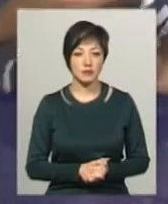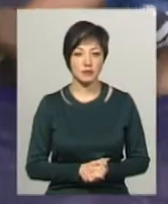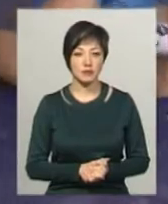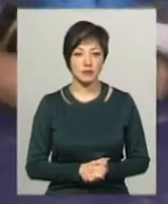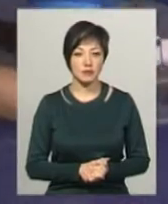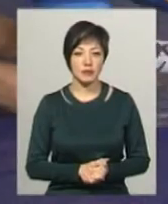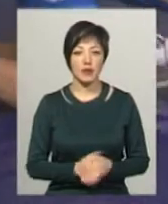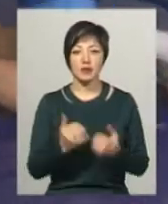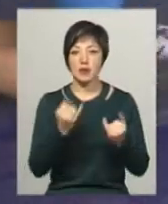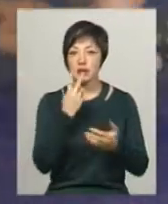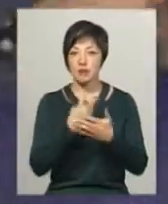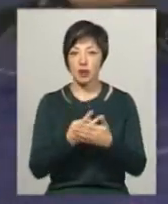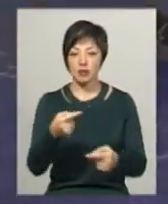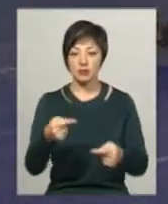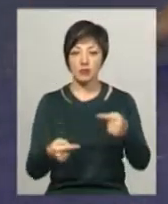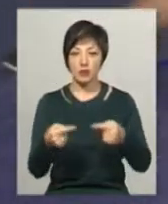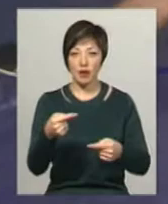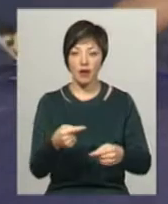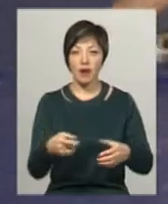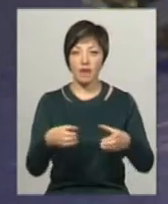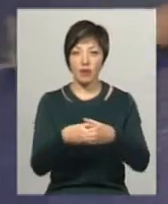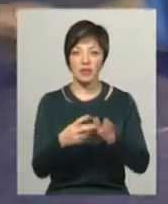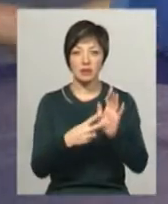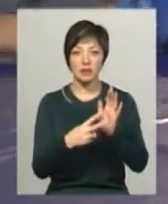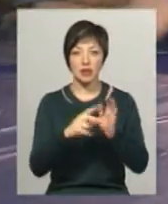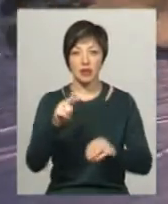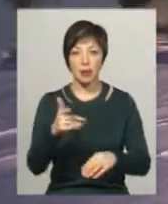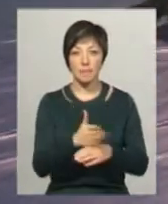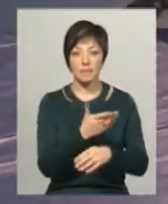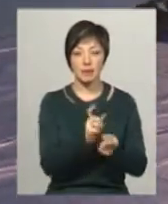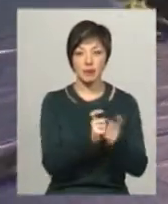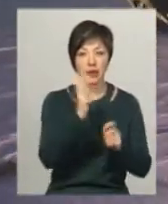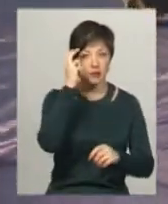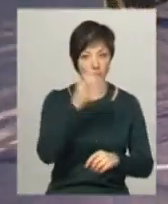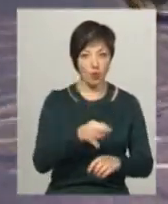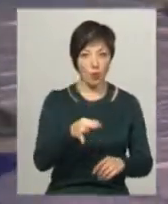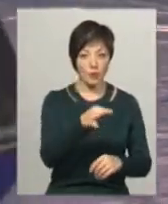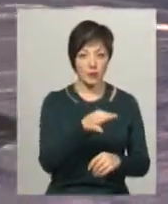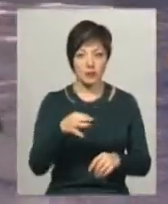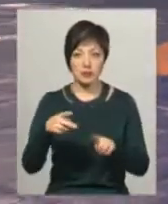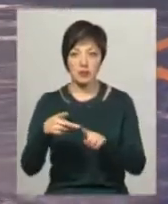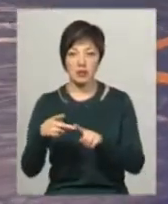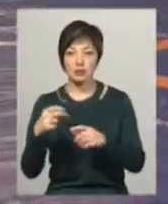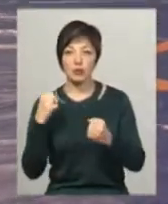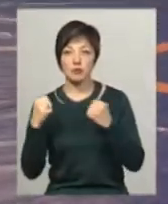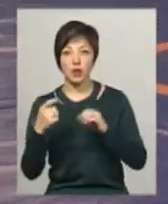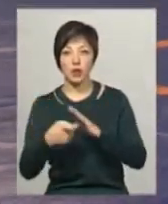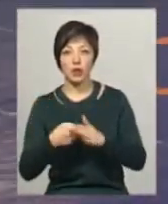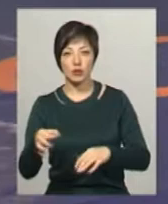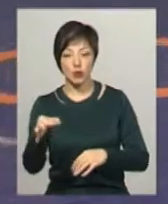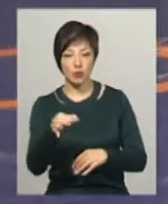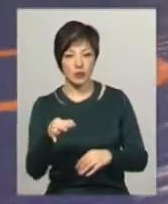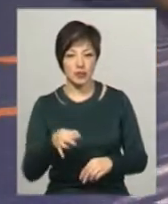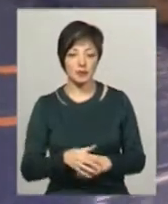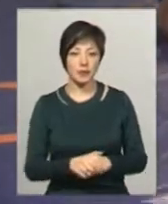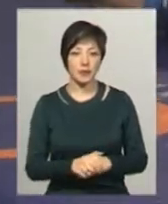Зараз ви бачите сутичку в ваговій категорії 70 кілограмів між борцем із Київської області Олексієм Борутою та спортсменом із Донецької області